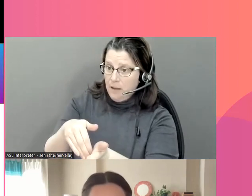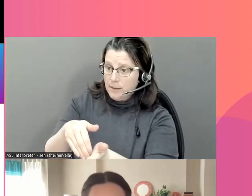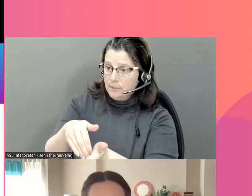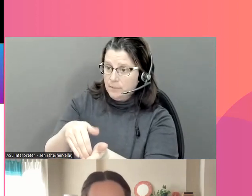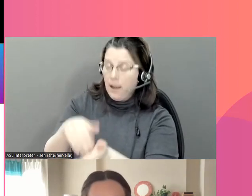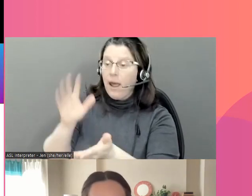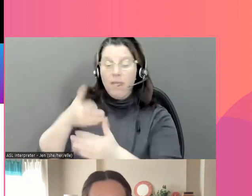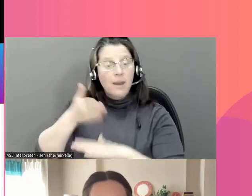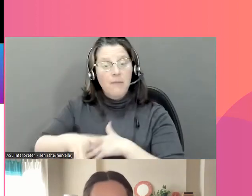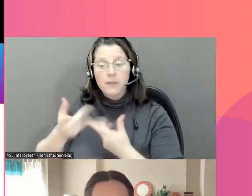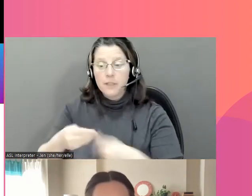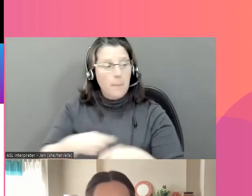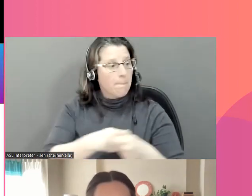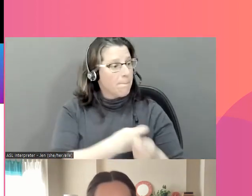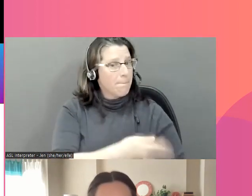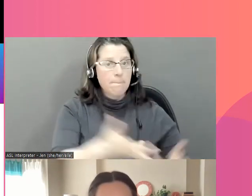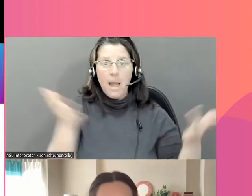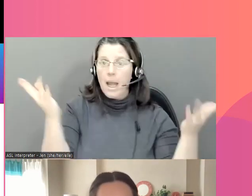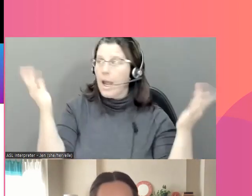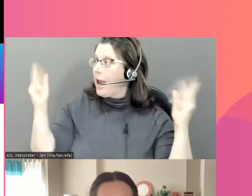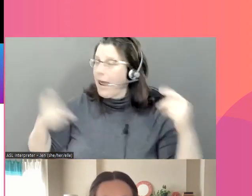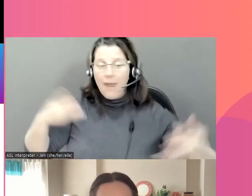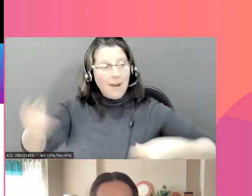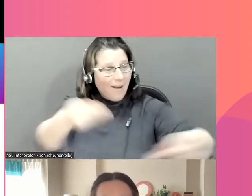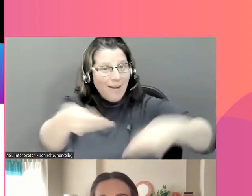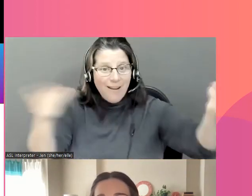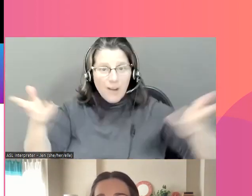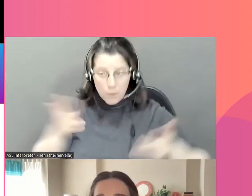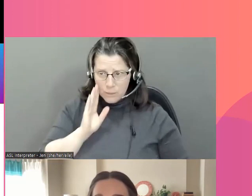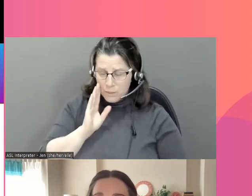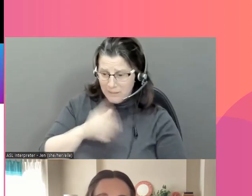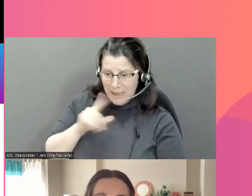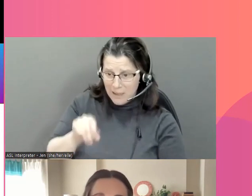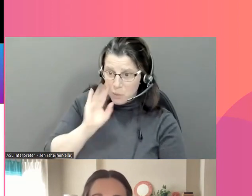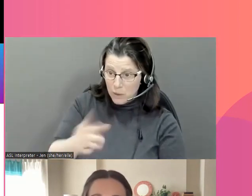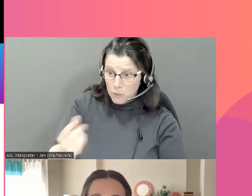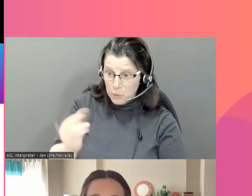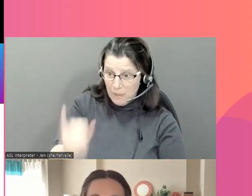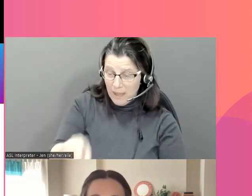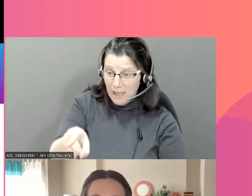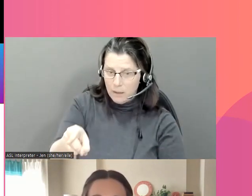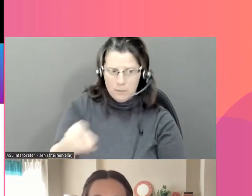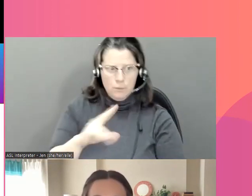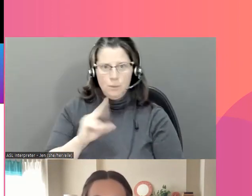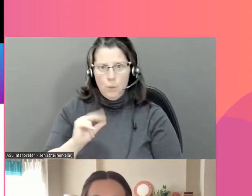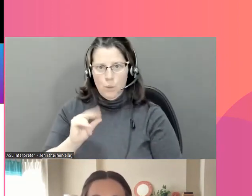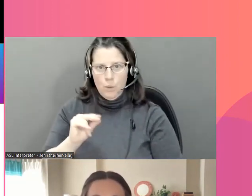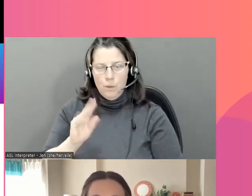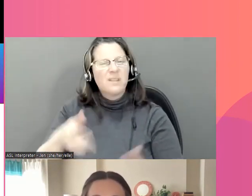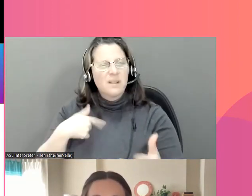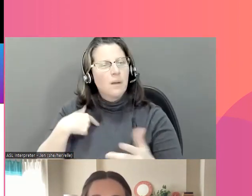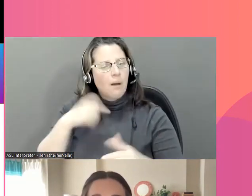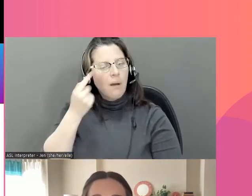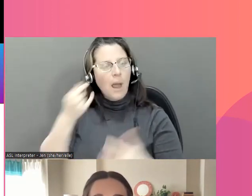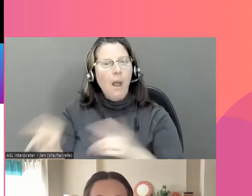magasin. Et on pose la question, est-ce que vous faites ça? Les jeunes vont dire, non. Eh bien, vous savez quoi? Si vous faites ça, eh bien des milliers de personnes